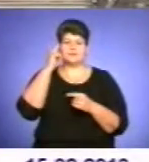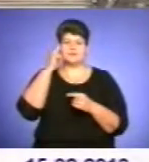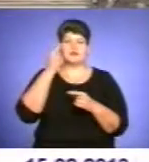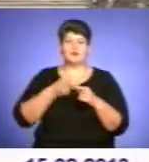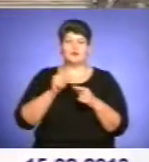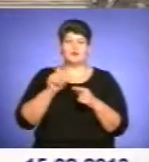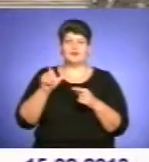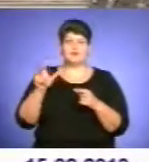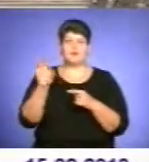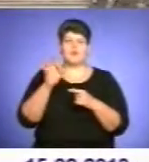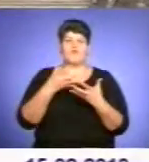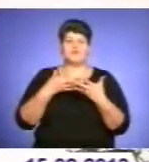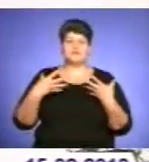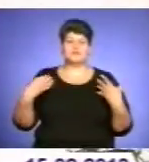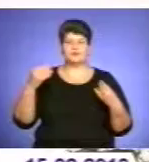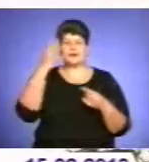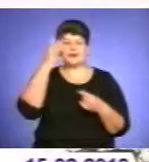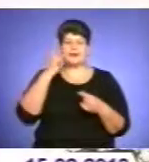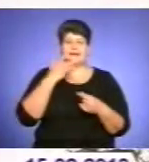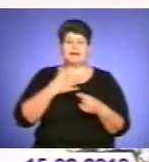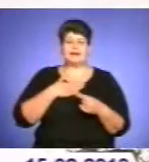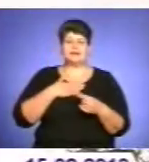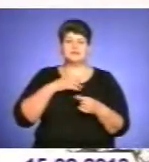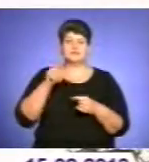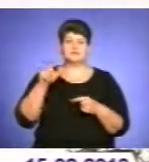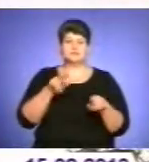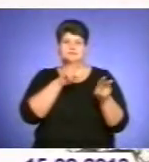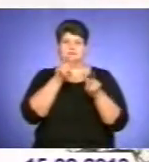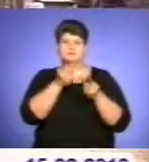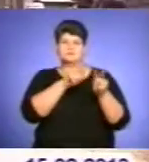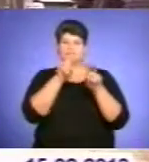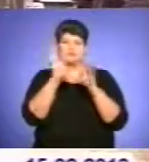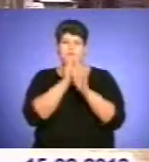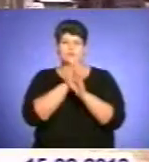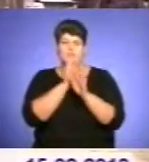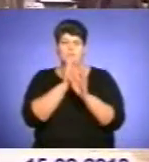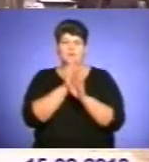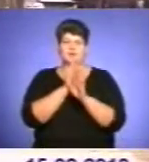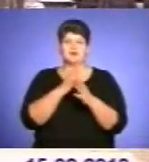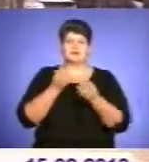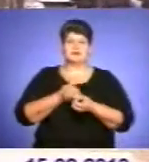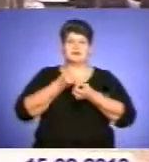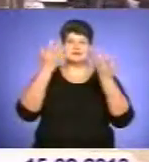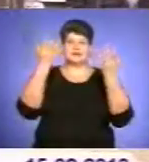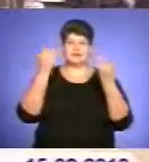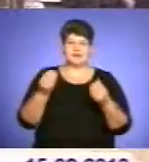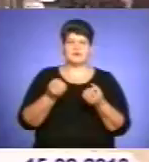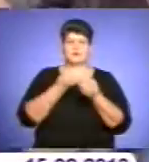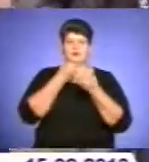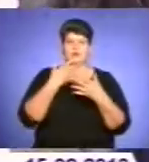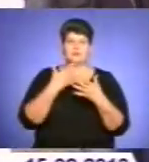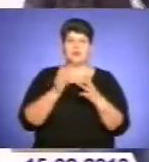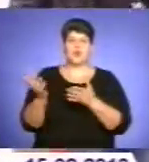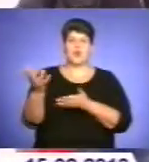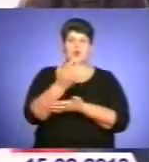дня про весну і літо. Наші пращури ретельно стежили за погодою. Ясний і тихий день віщує добрий урожай на полях